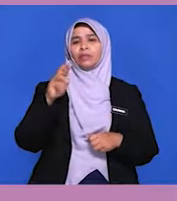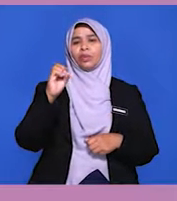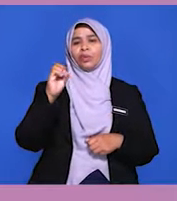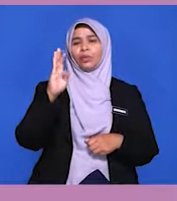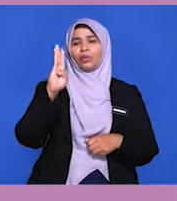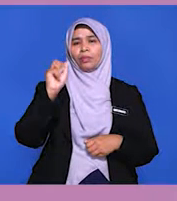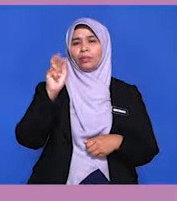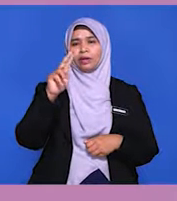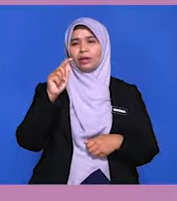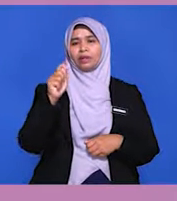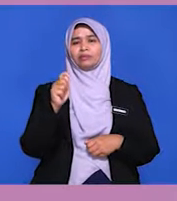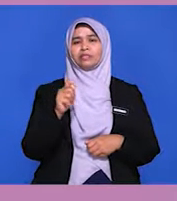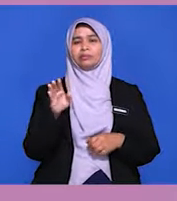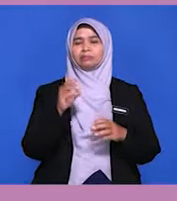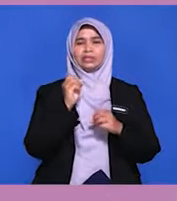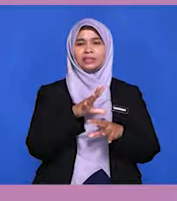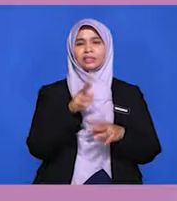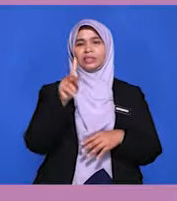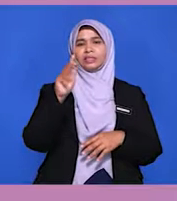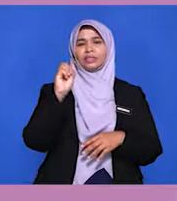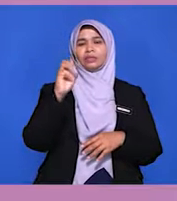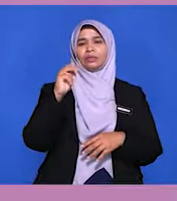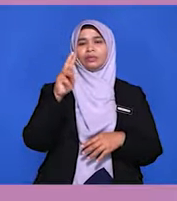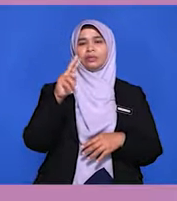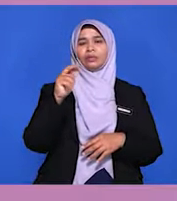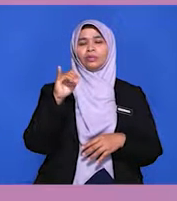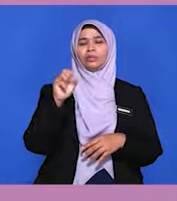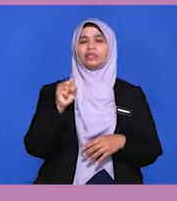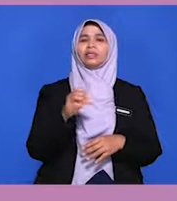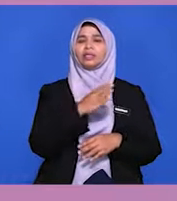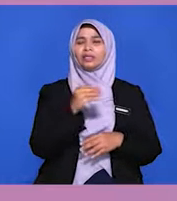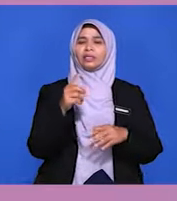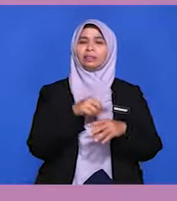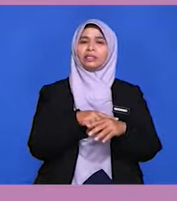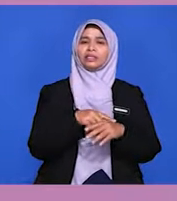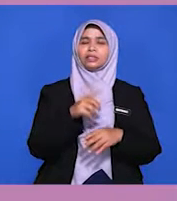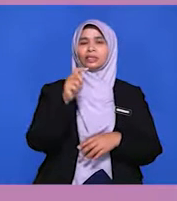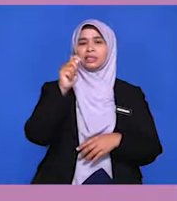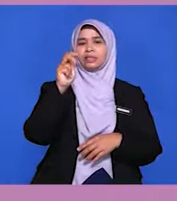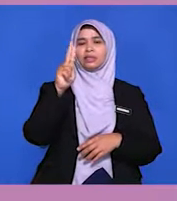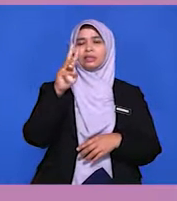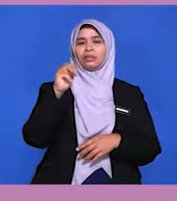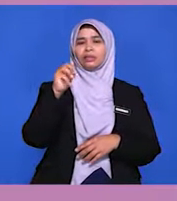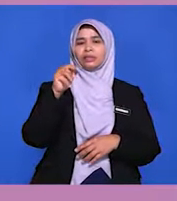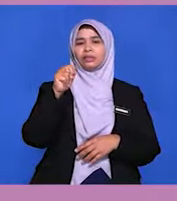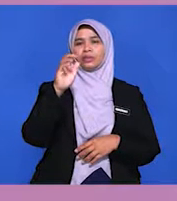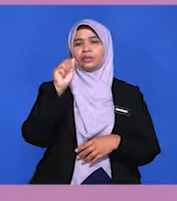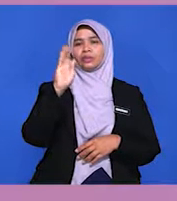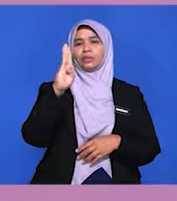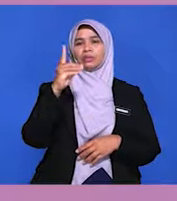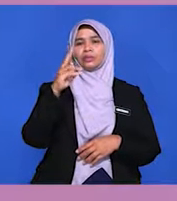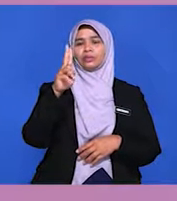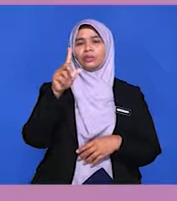anti-komunis. semasa pemerintahan Tun Abdul Razak pula melaksanakan amalan dasar